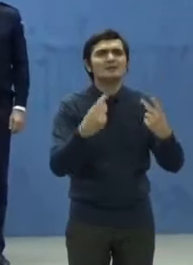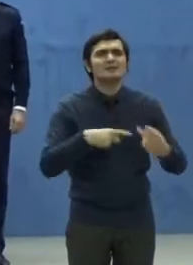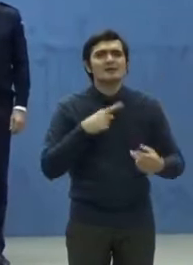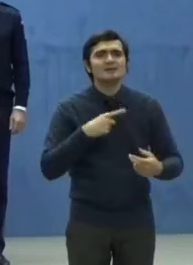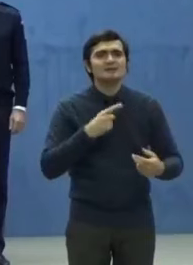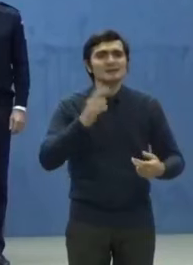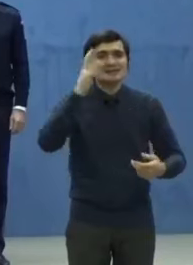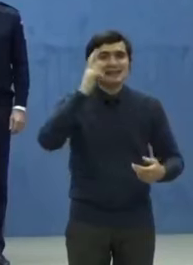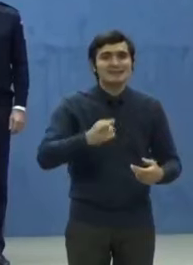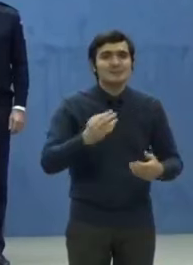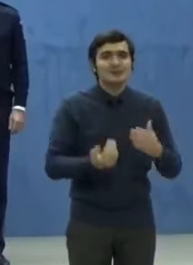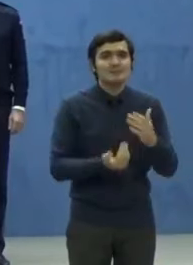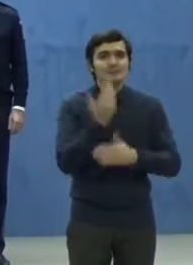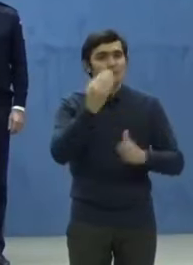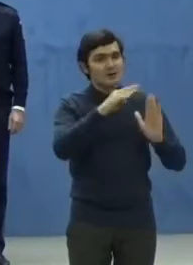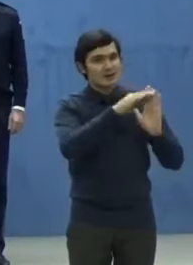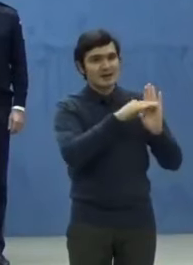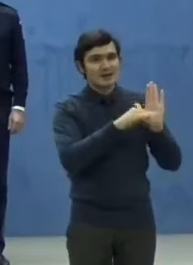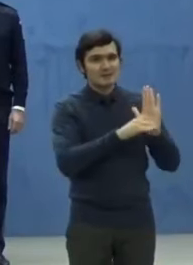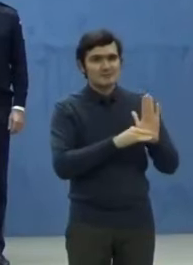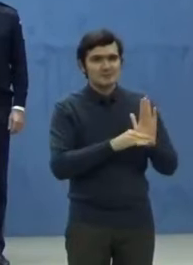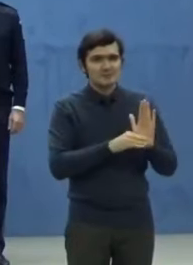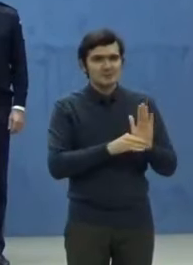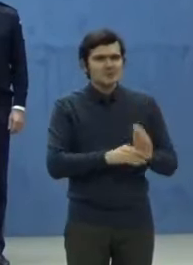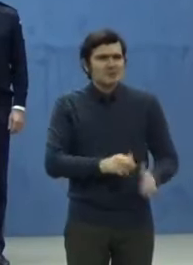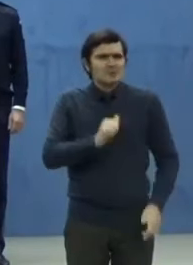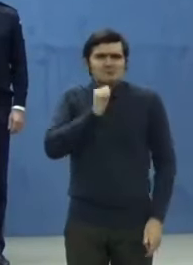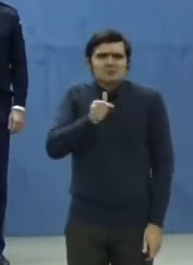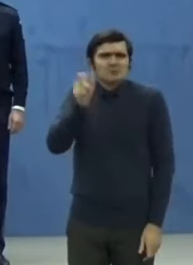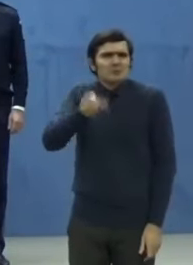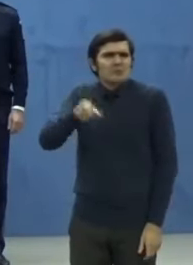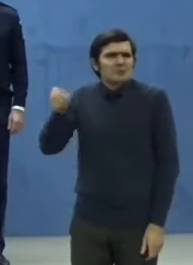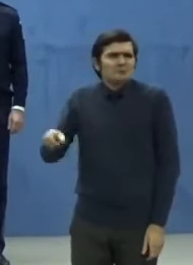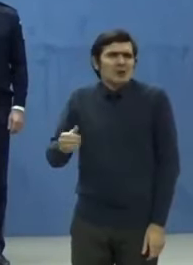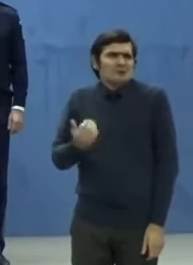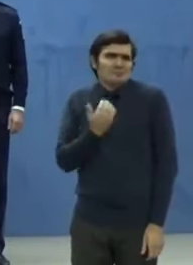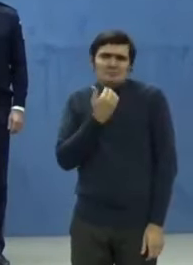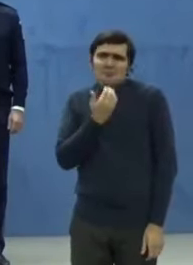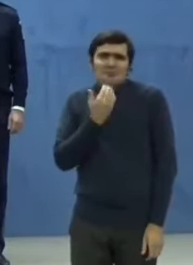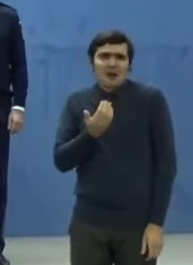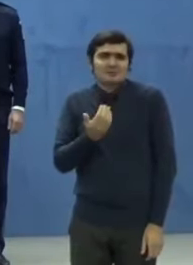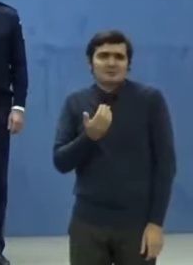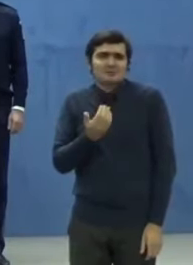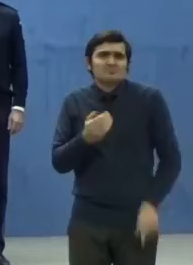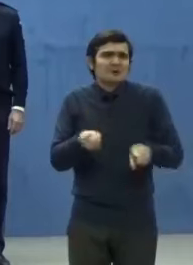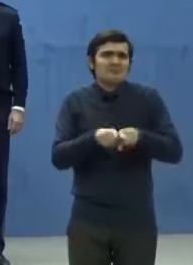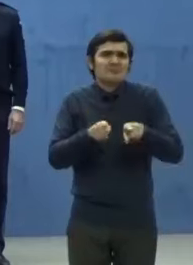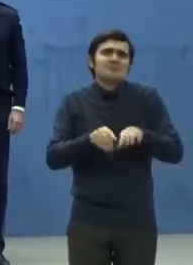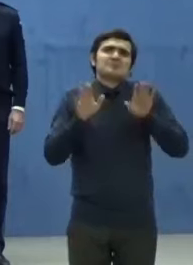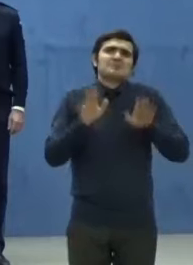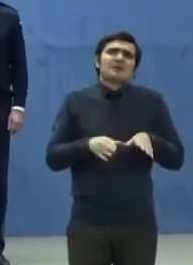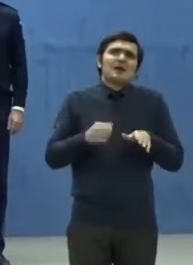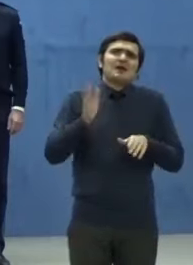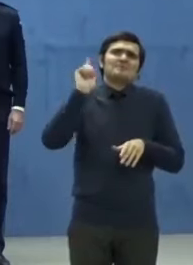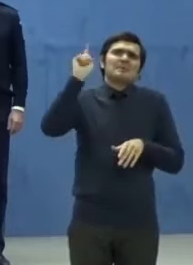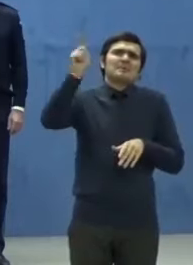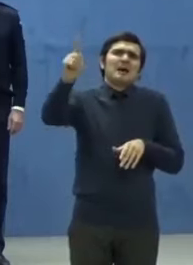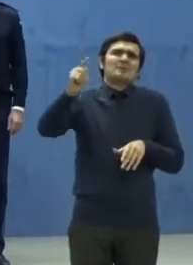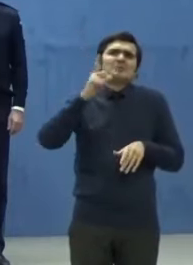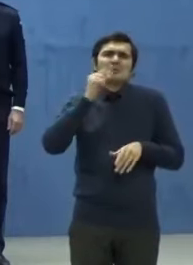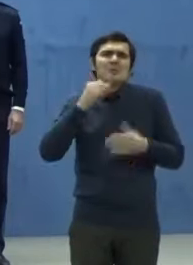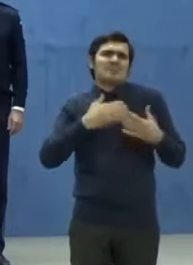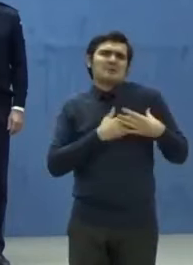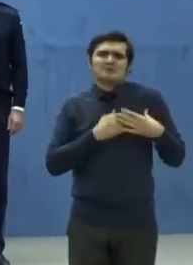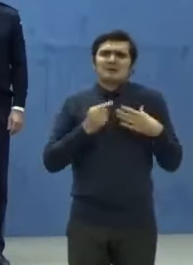respectăm noile reguli. Nimănui nu-i face plăcere să stea departe de cei